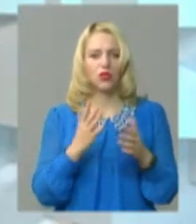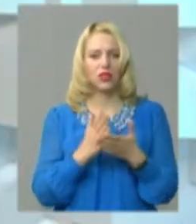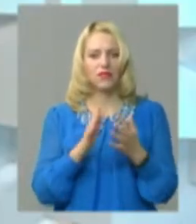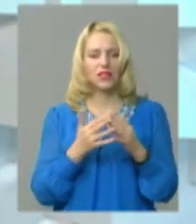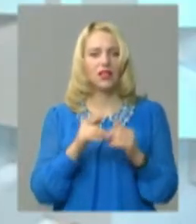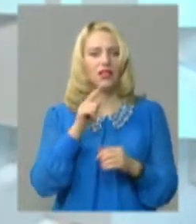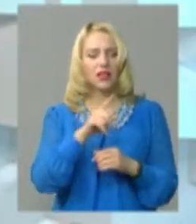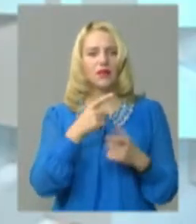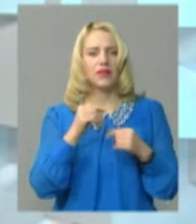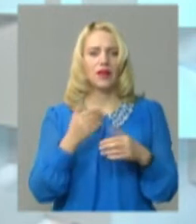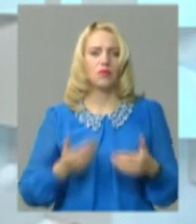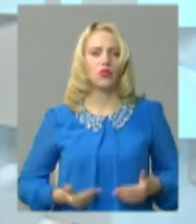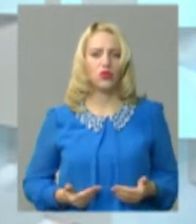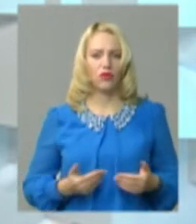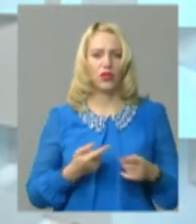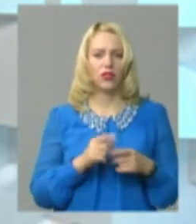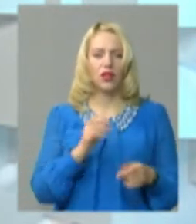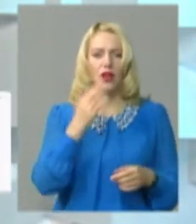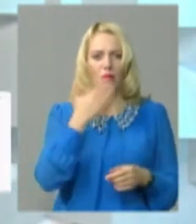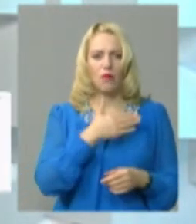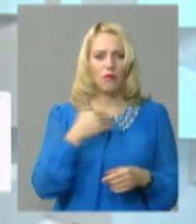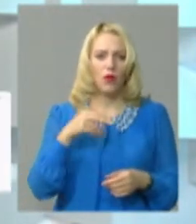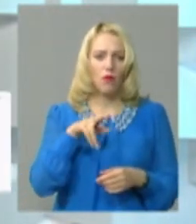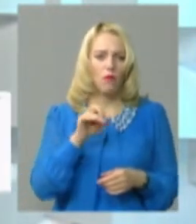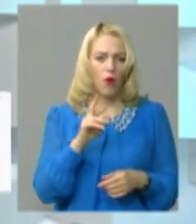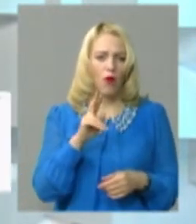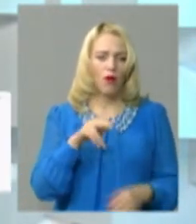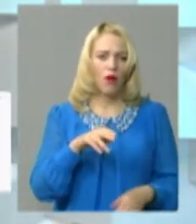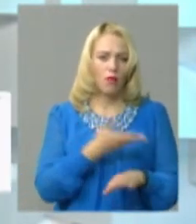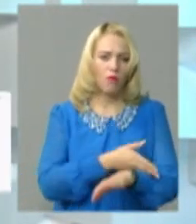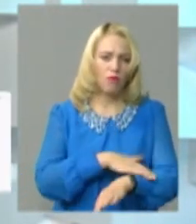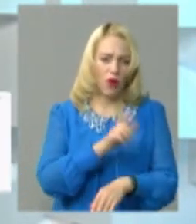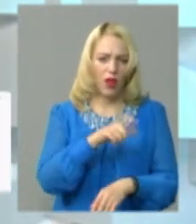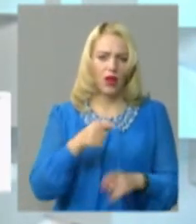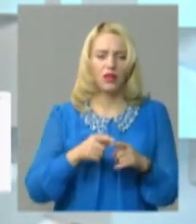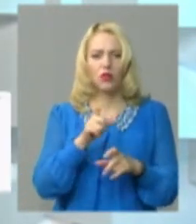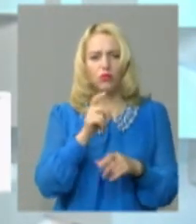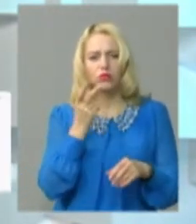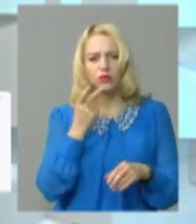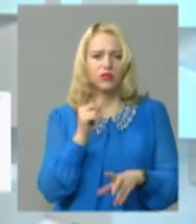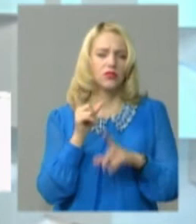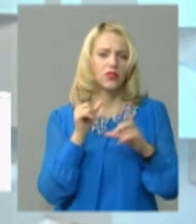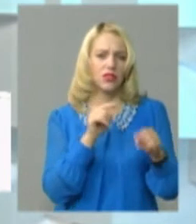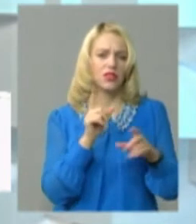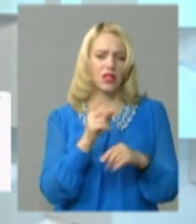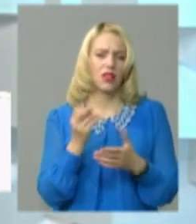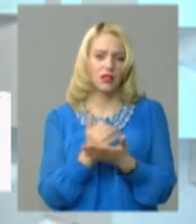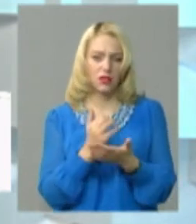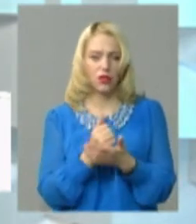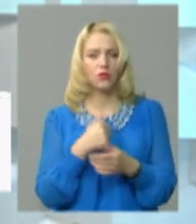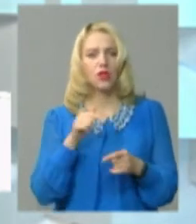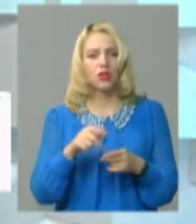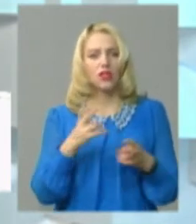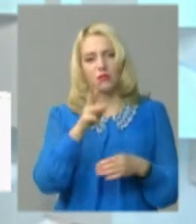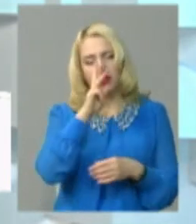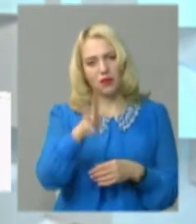в селі, і там, де проживають етнічні католики, етнічні поляки. Я маю таку саму проблему, що люди постійнюють на заробітки. Тут питання одне, ми маємо